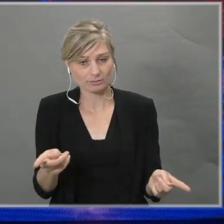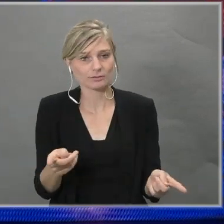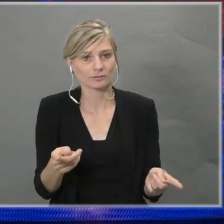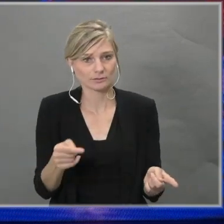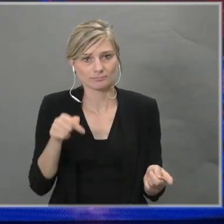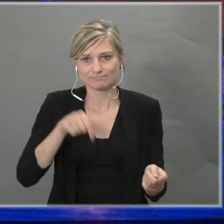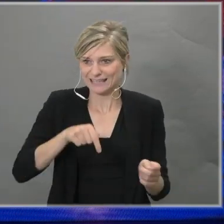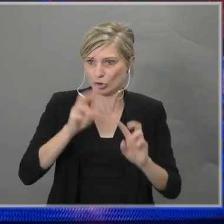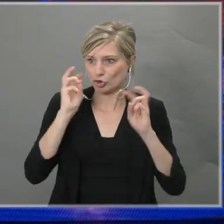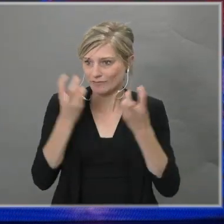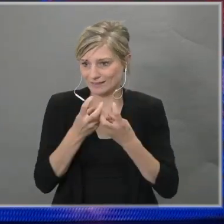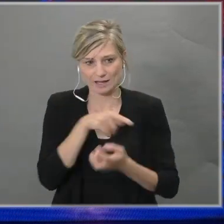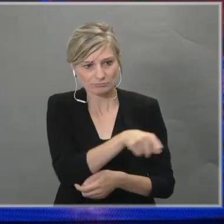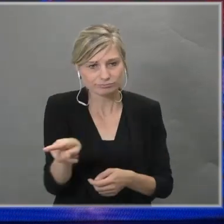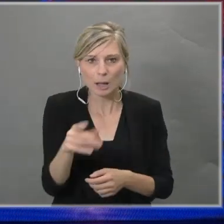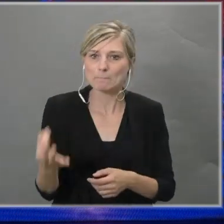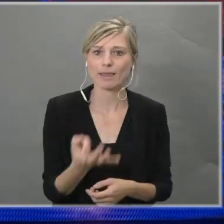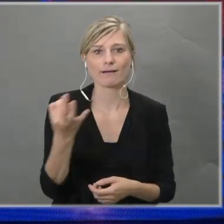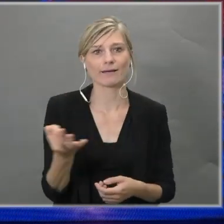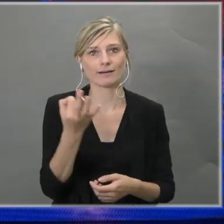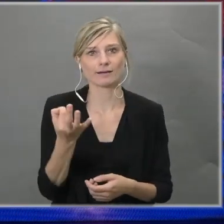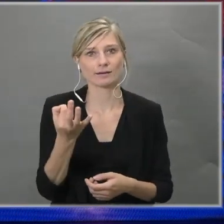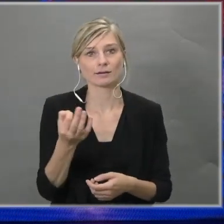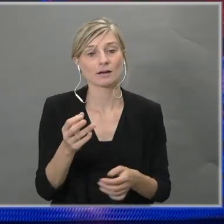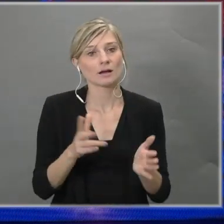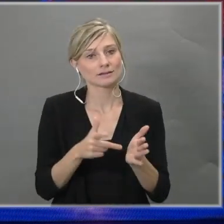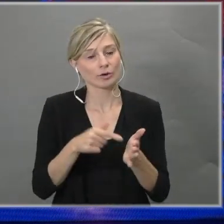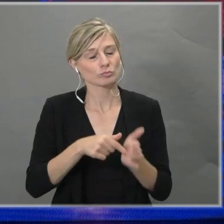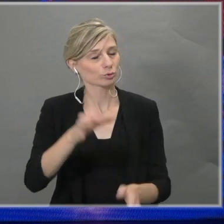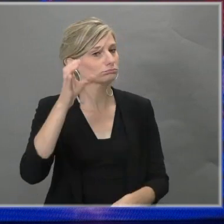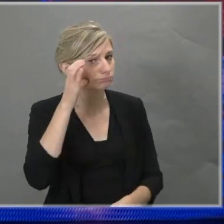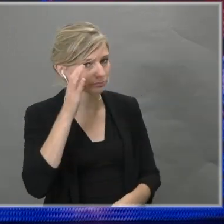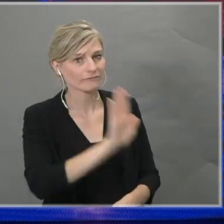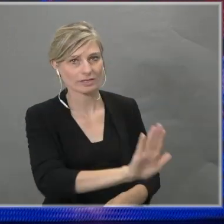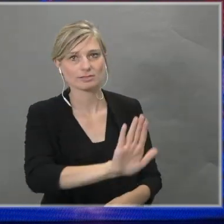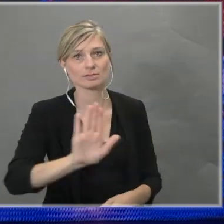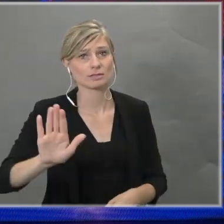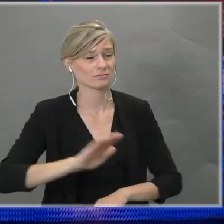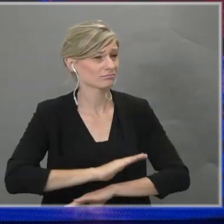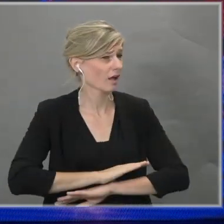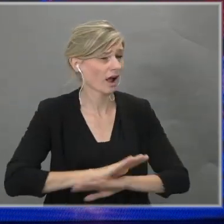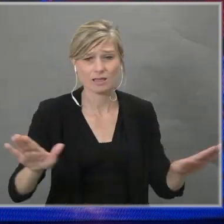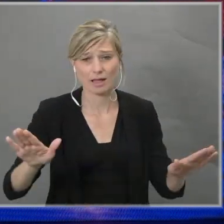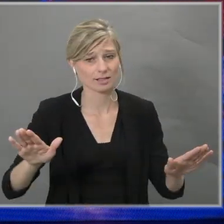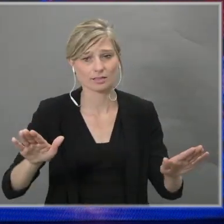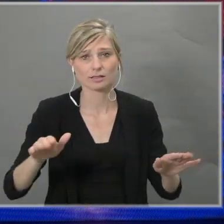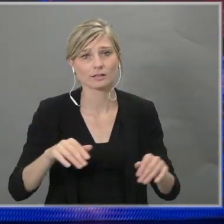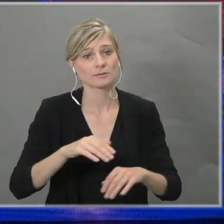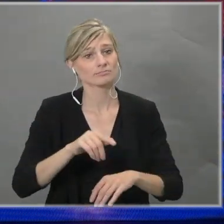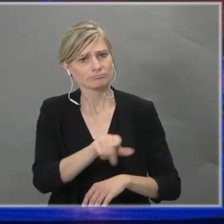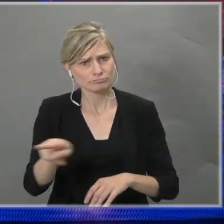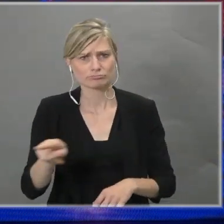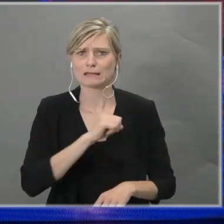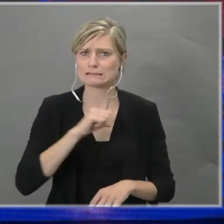van deze universiteit. Daarom is het belangrijk dat zij gehoord worden. Op elk niveau. En dat zij zelf kunnen